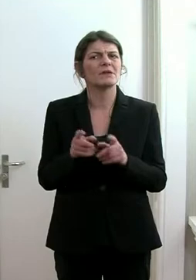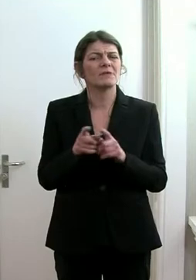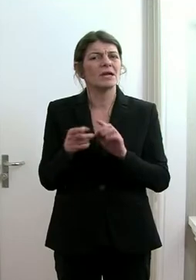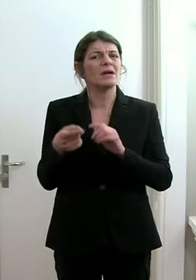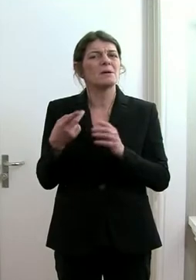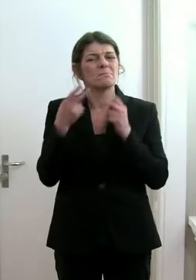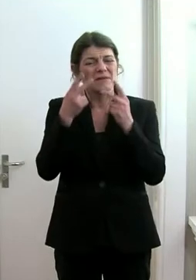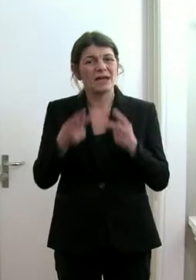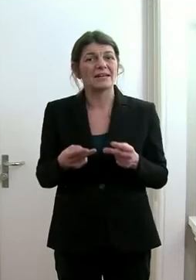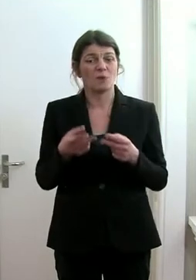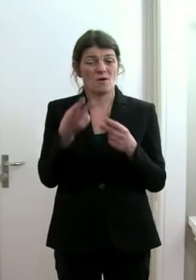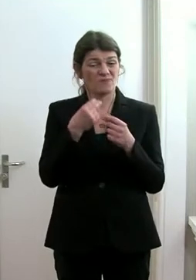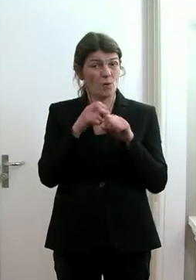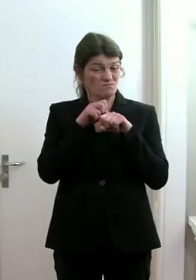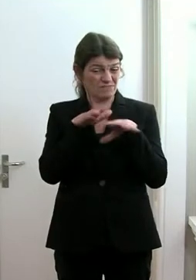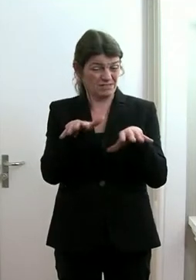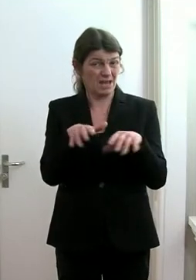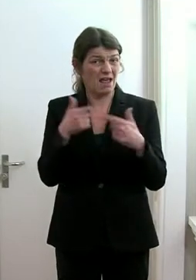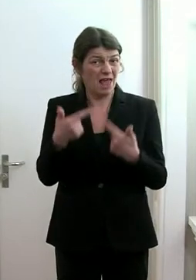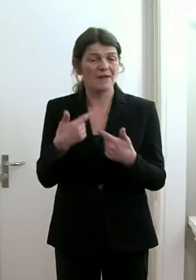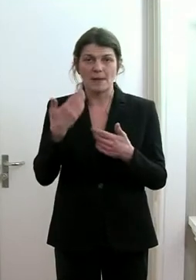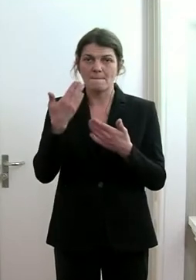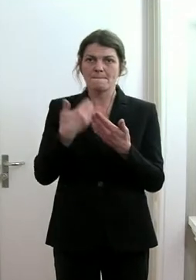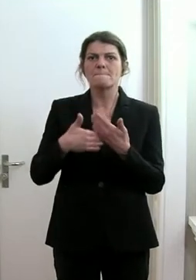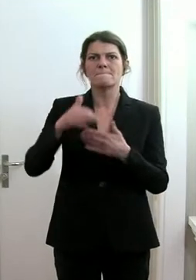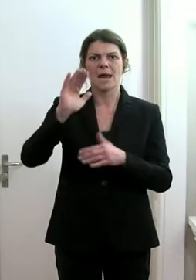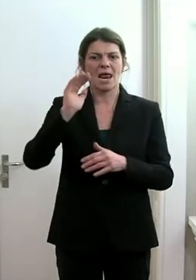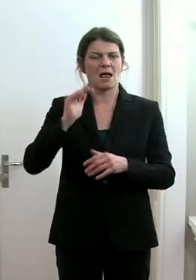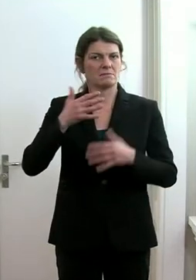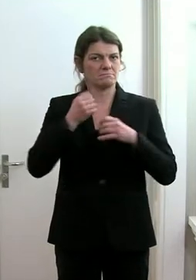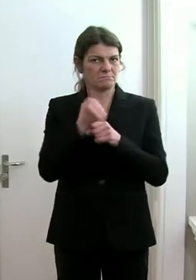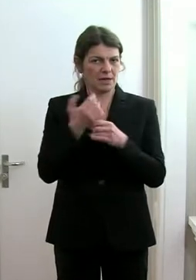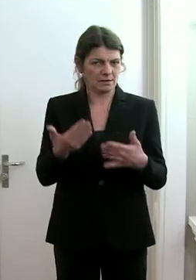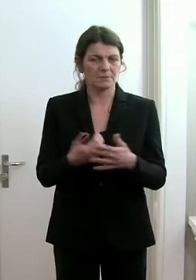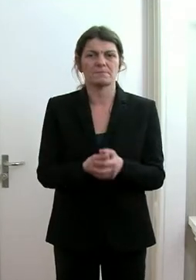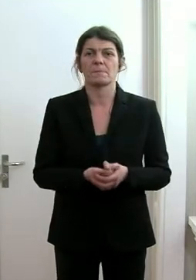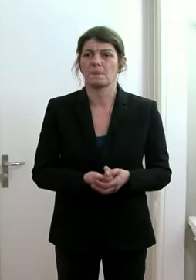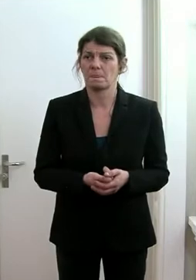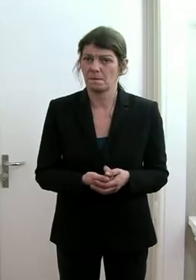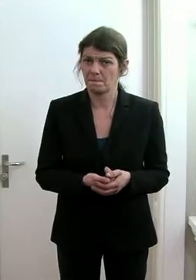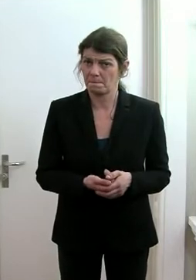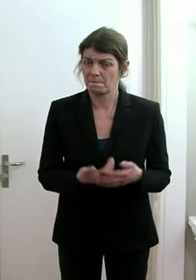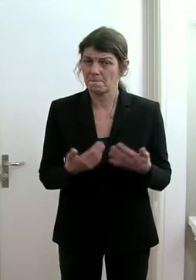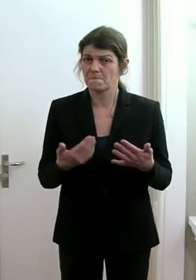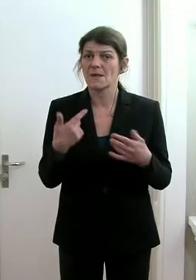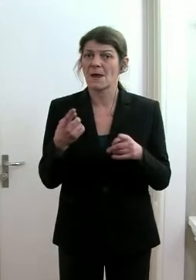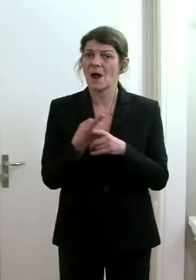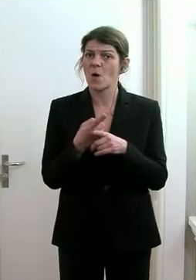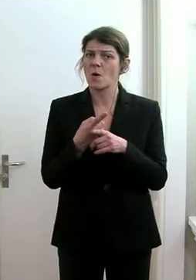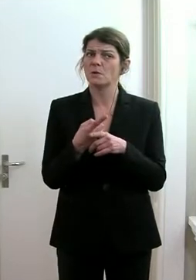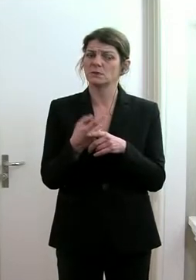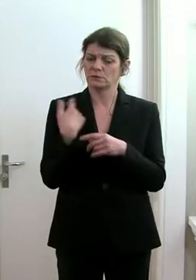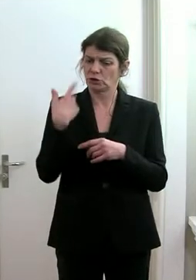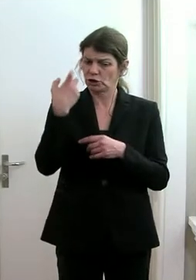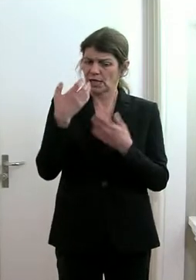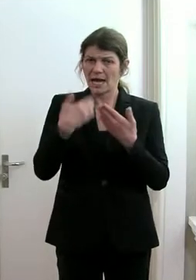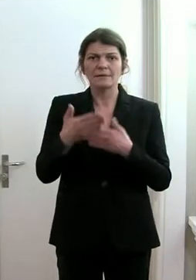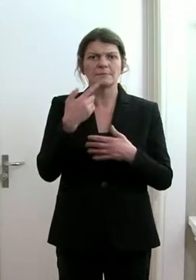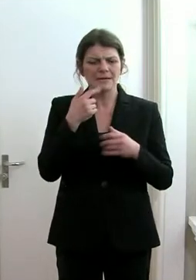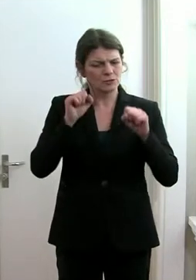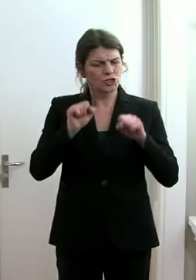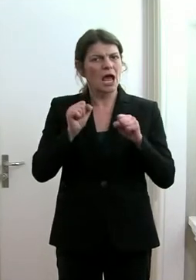epidemiologischen Lage wieder verschärft und auch haben wir eingeführt, dass wir regelmässige